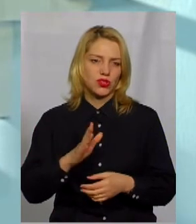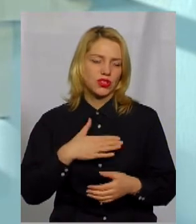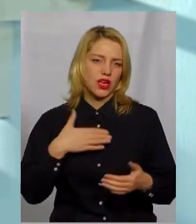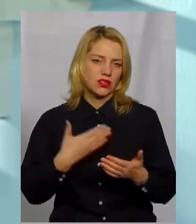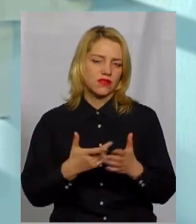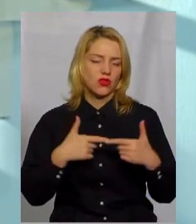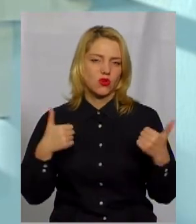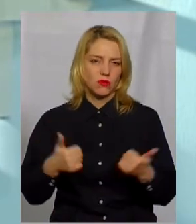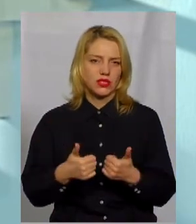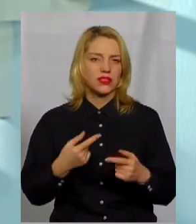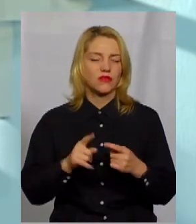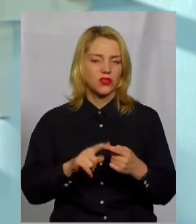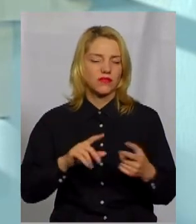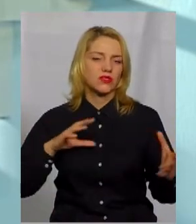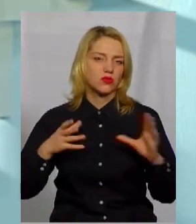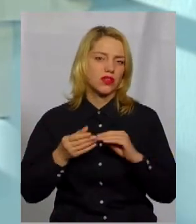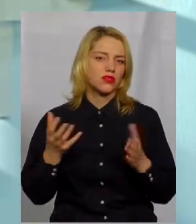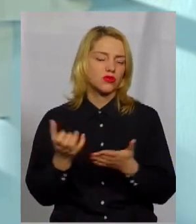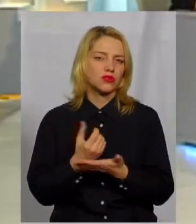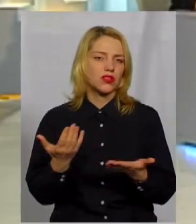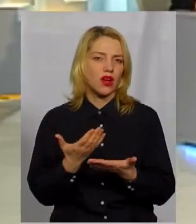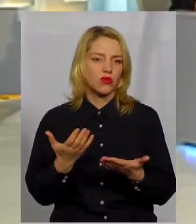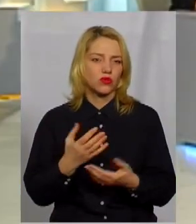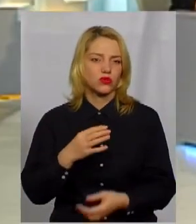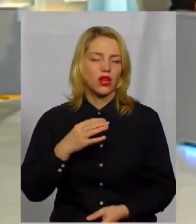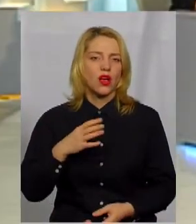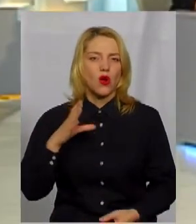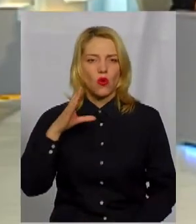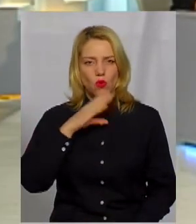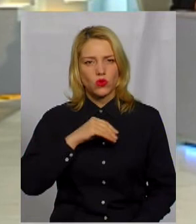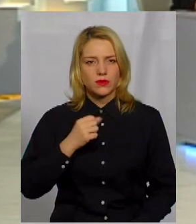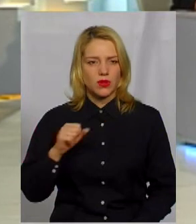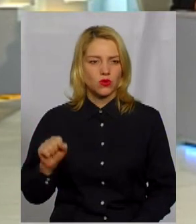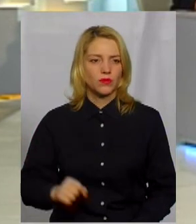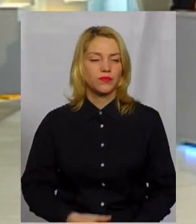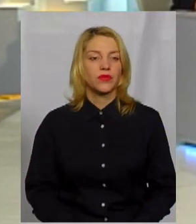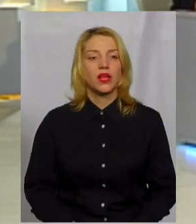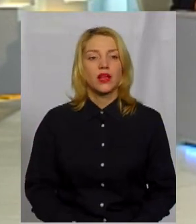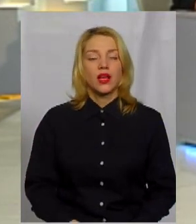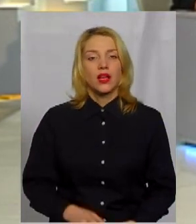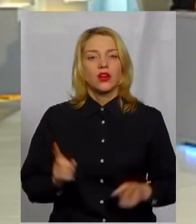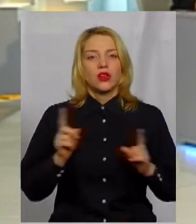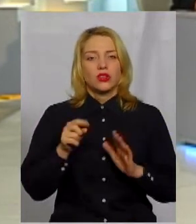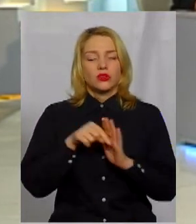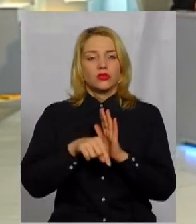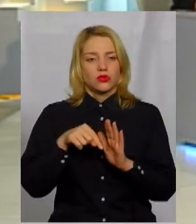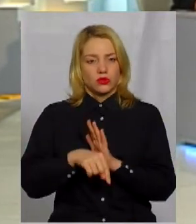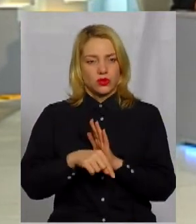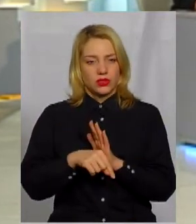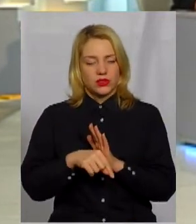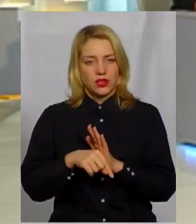громадські організації, вони в результаті досягають якогось успіху, скажімо так. Дякую, Лесю. Те, що стосується